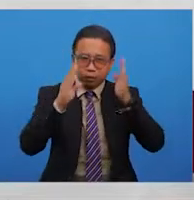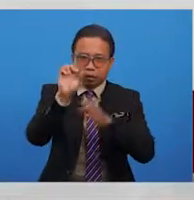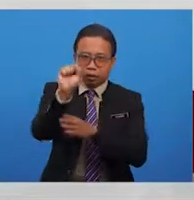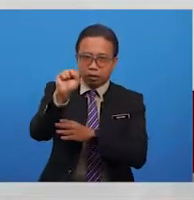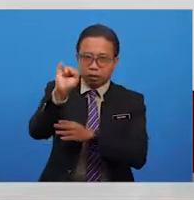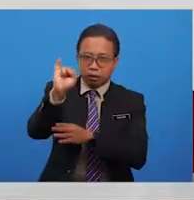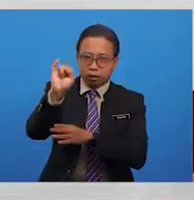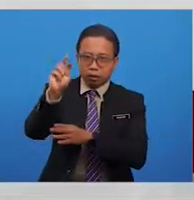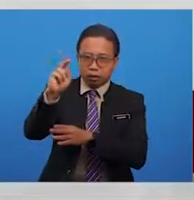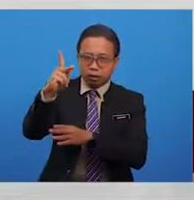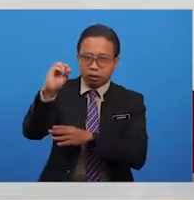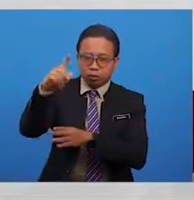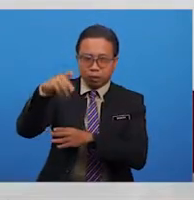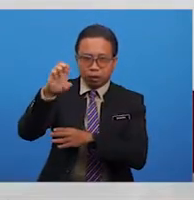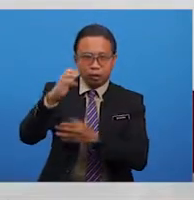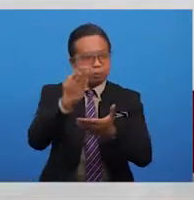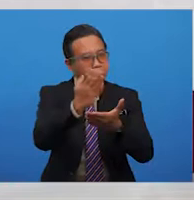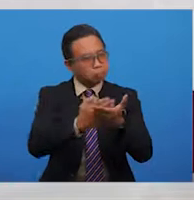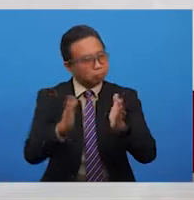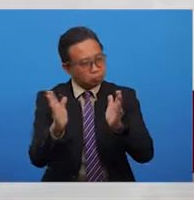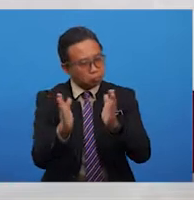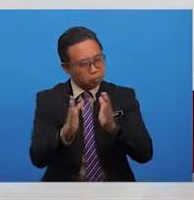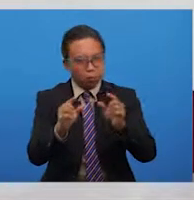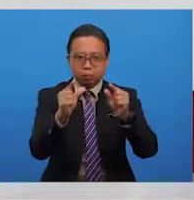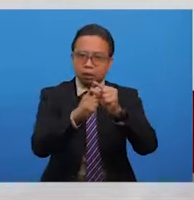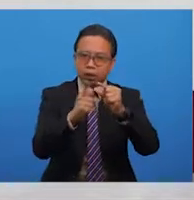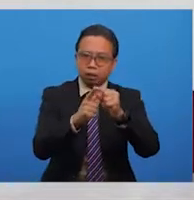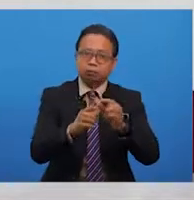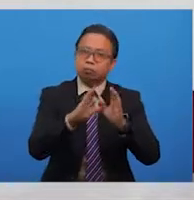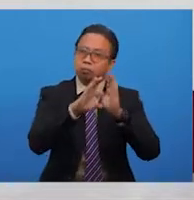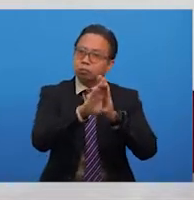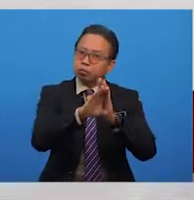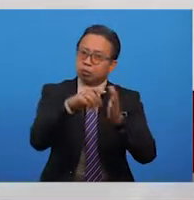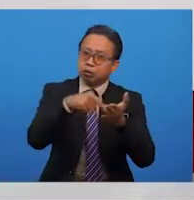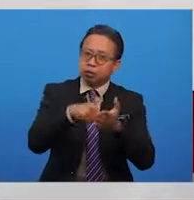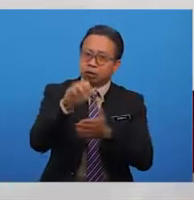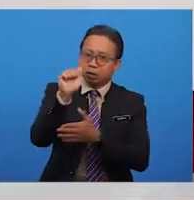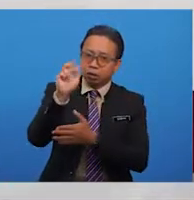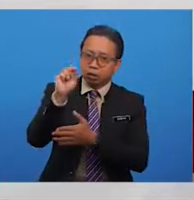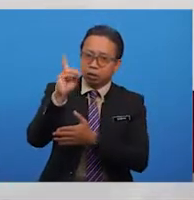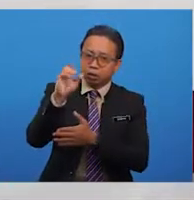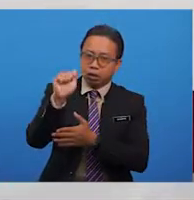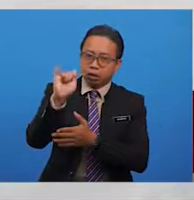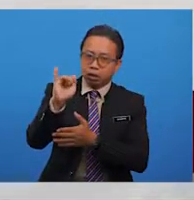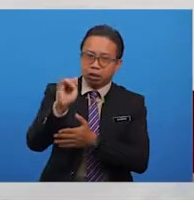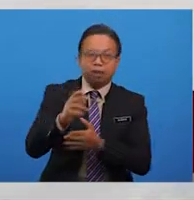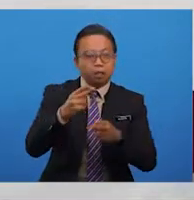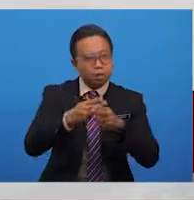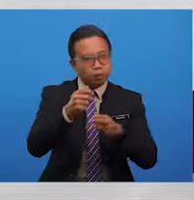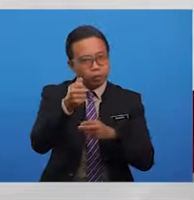iaitu singkatan perkataan. Perhatikan contoh ini andai namamu tuah